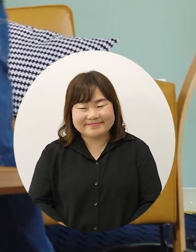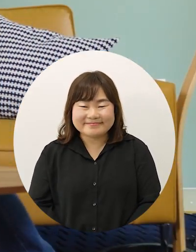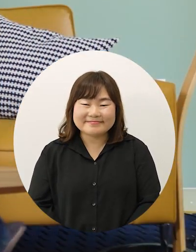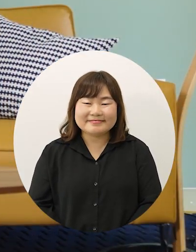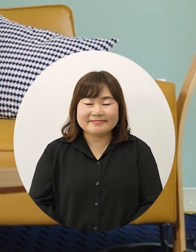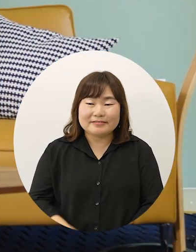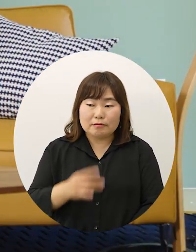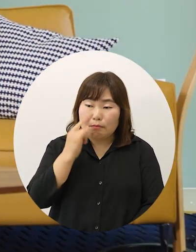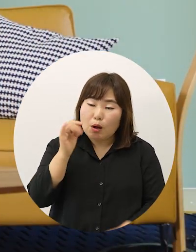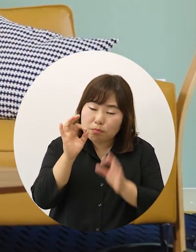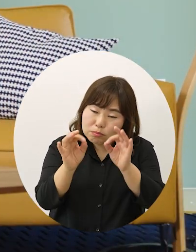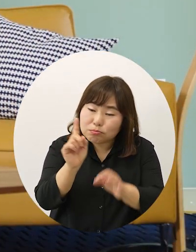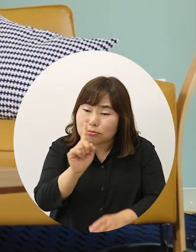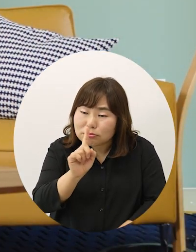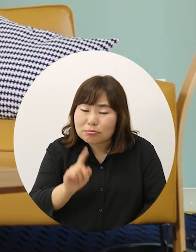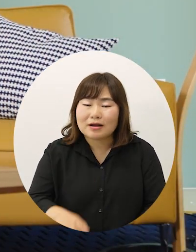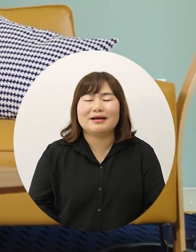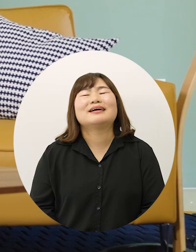엄마 뭐 봐?